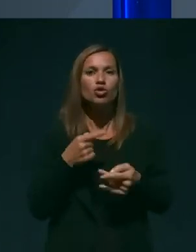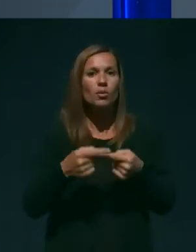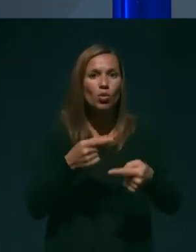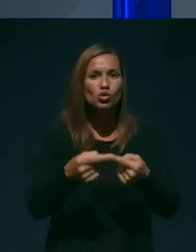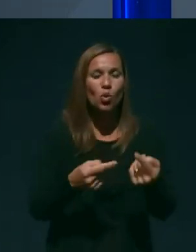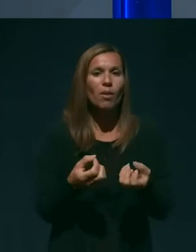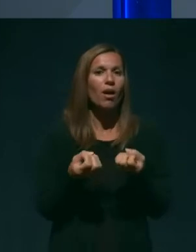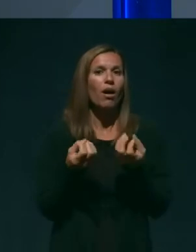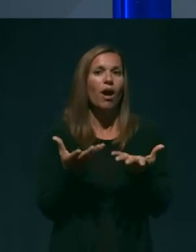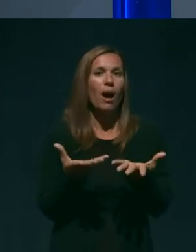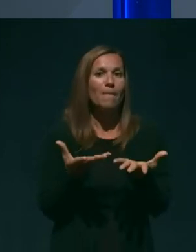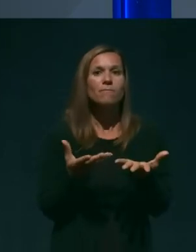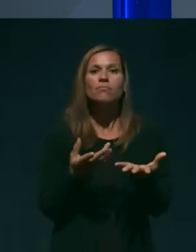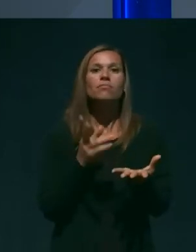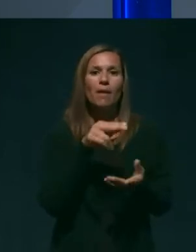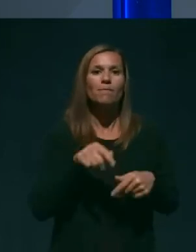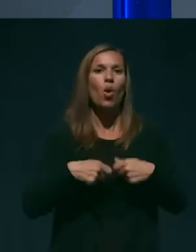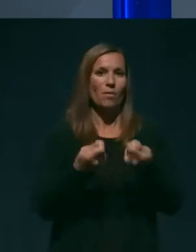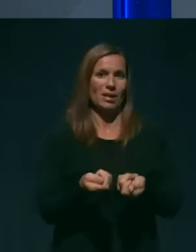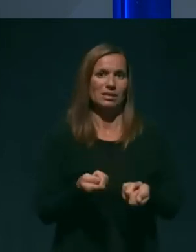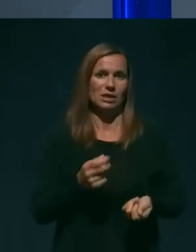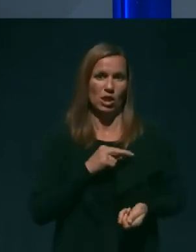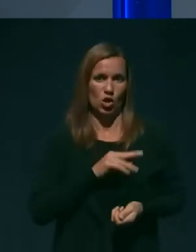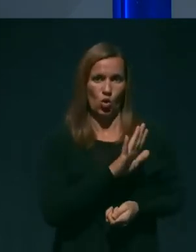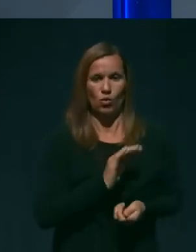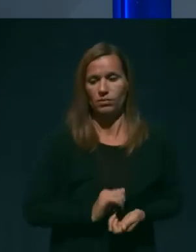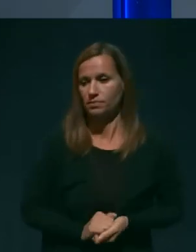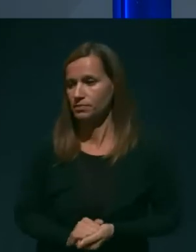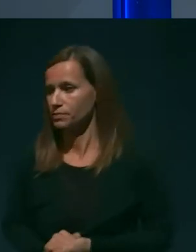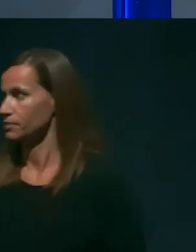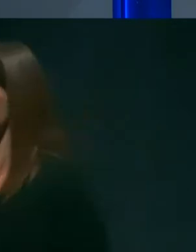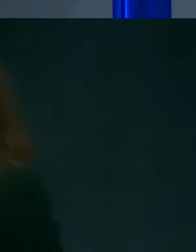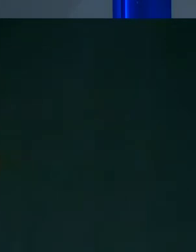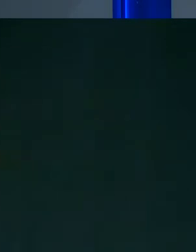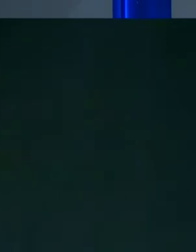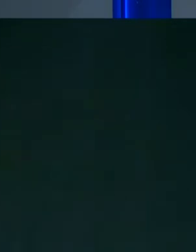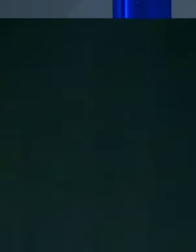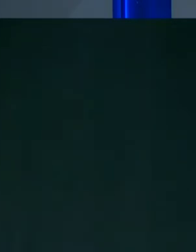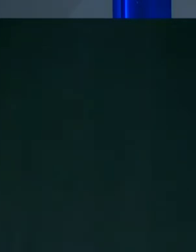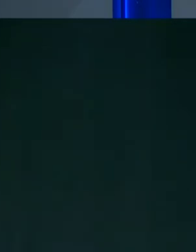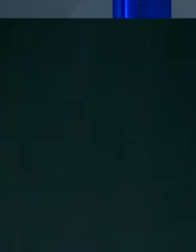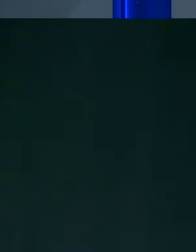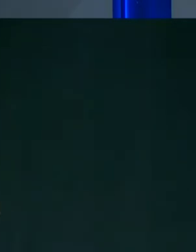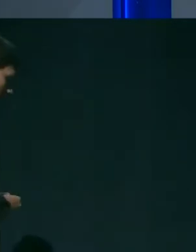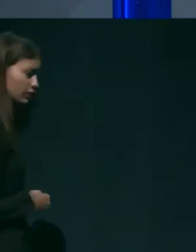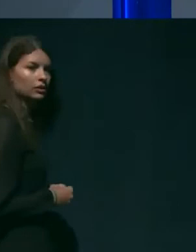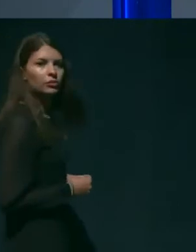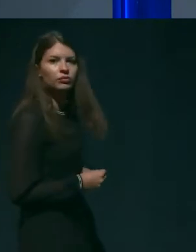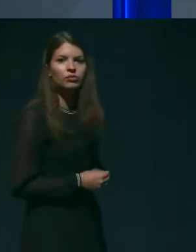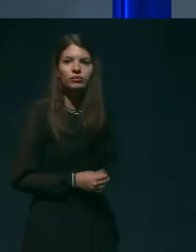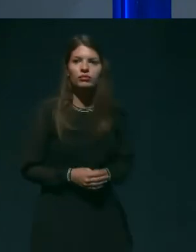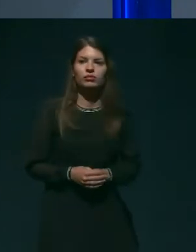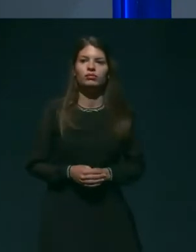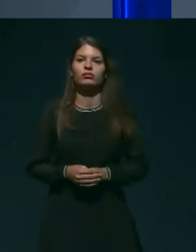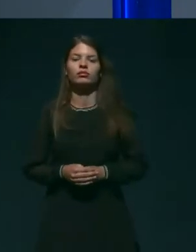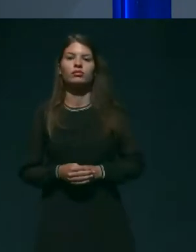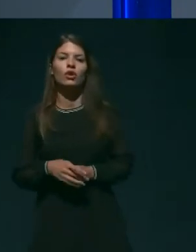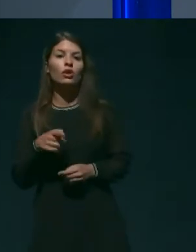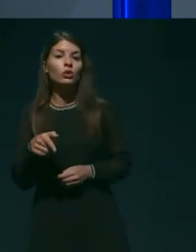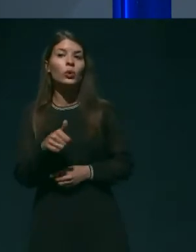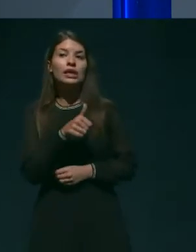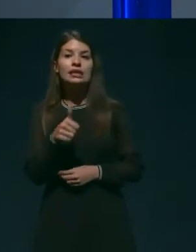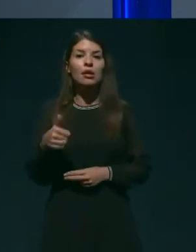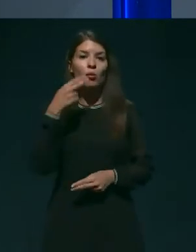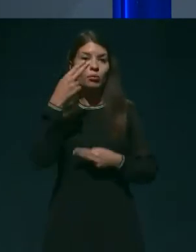sežejo po oblastila? V bistvu gre dejansko samo za preverjanje pogoju vstopa v smislu zakonika v